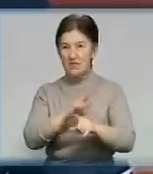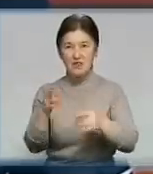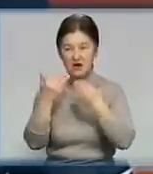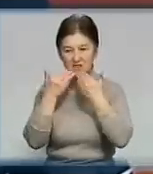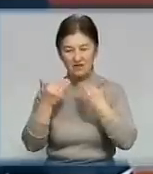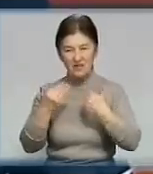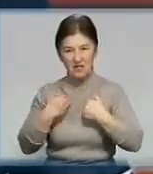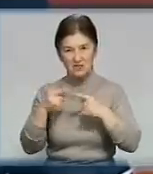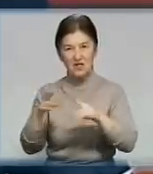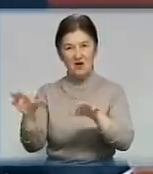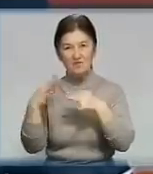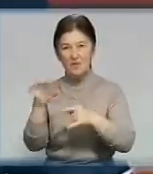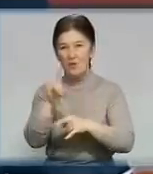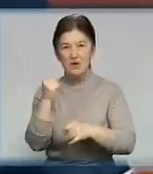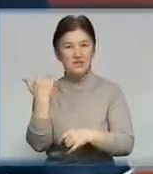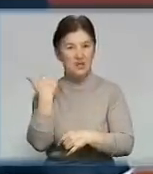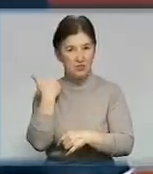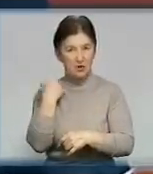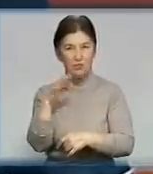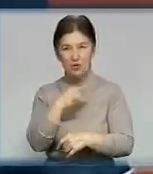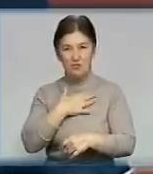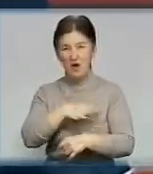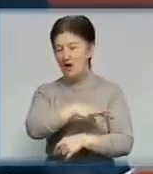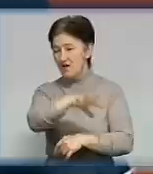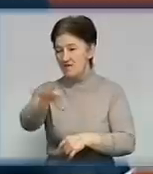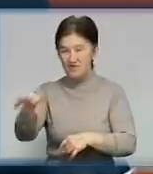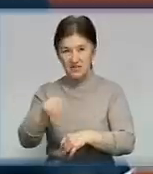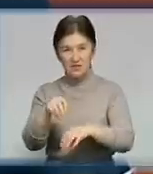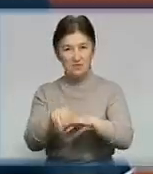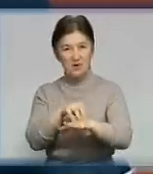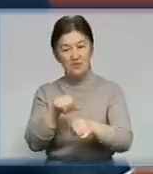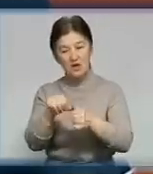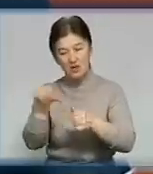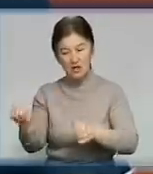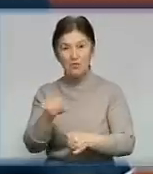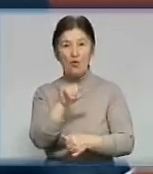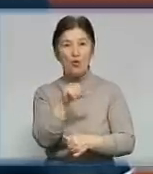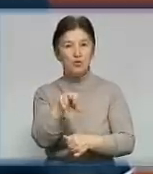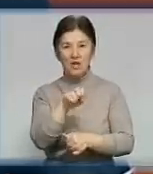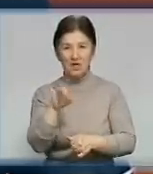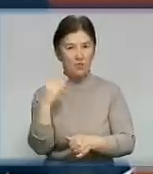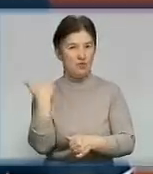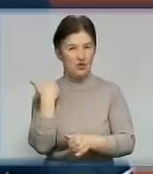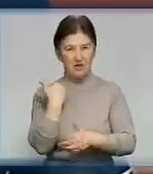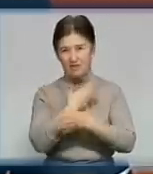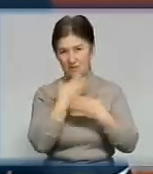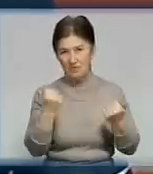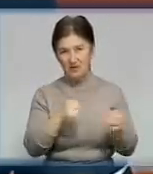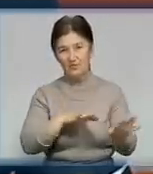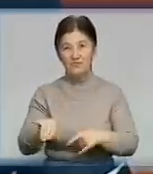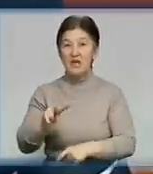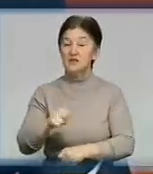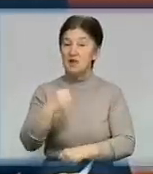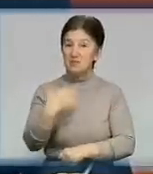нашої редакції з інформацією про заборгованість. За нашими даними, усі парламентські партії, крім Удару, таких боргів не мають. Тим часом на 50